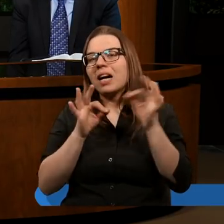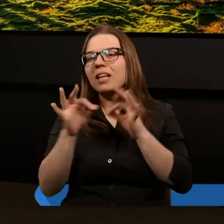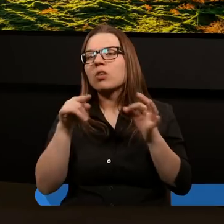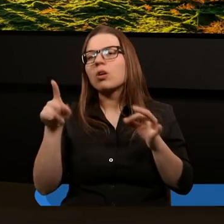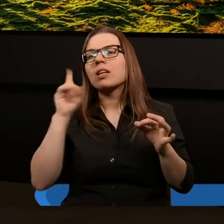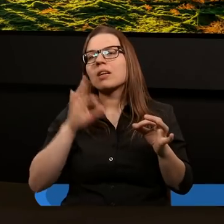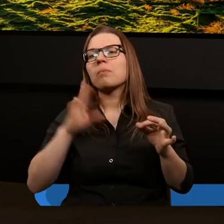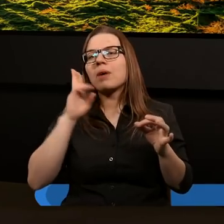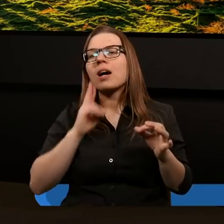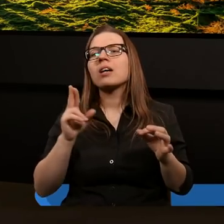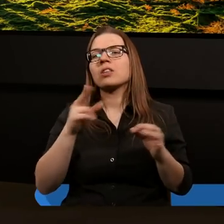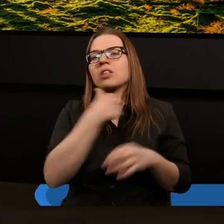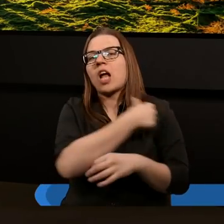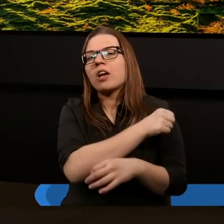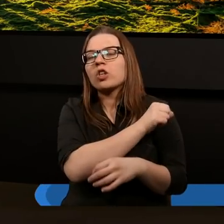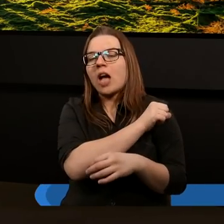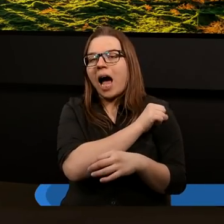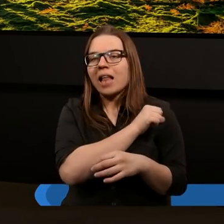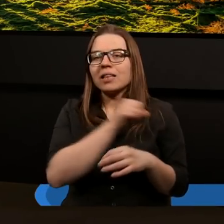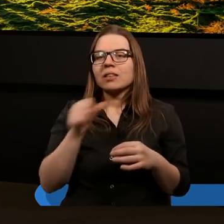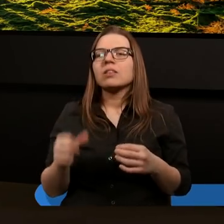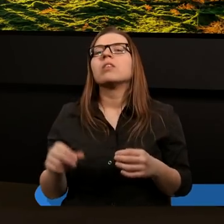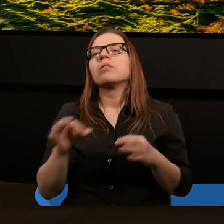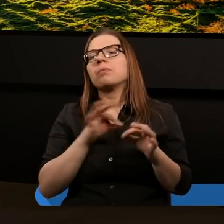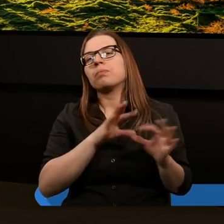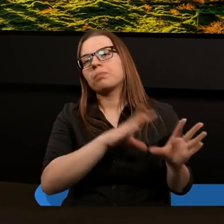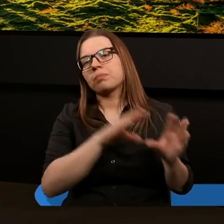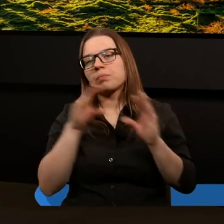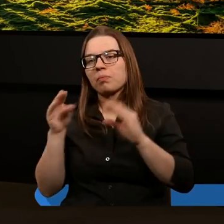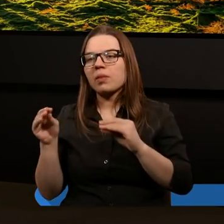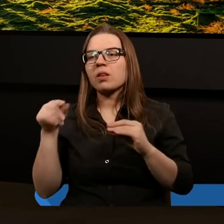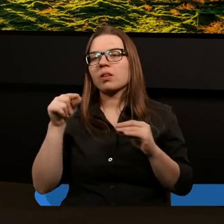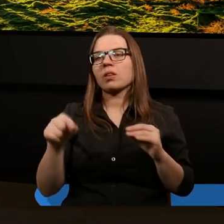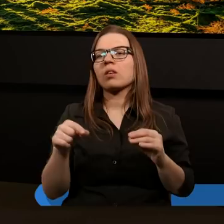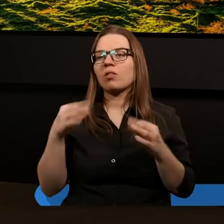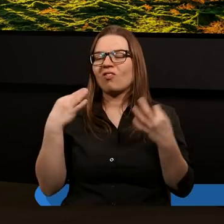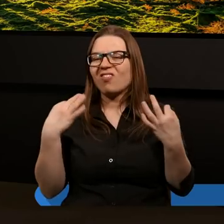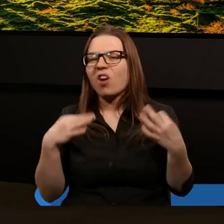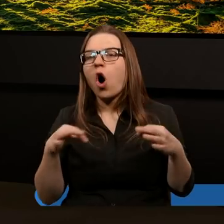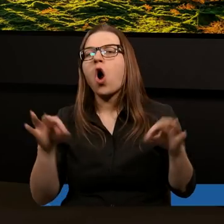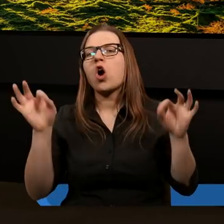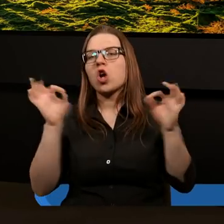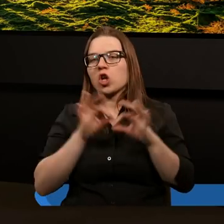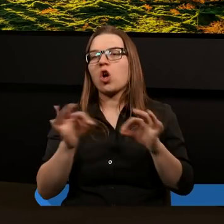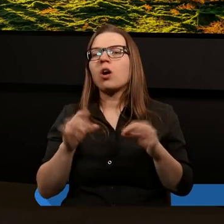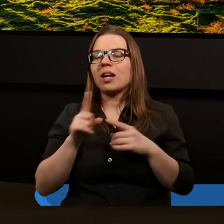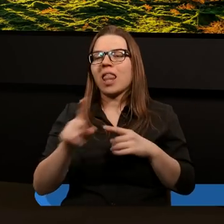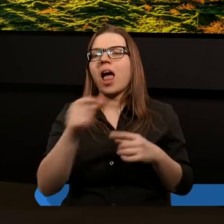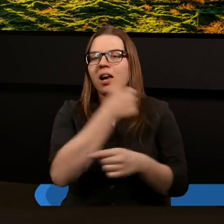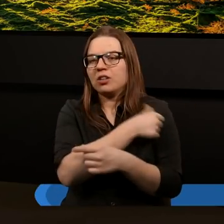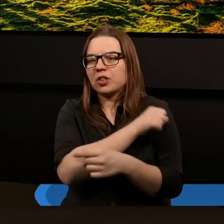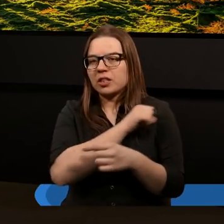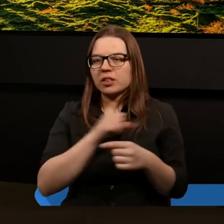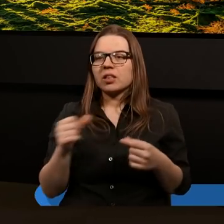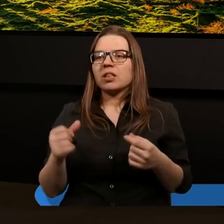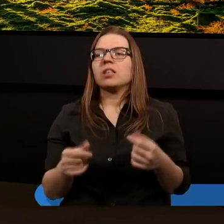matki, chrześcijanki wprowadził właśnie wolność dla chrześcijan.